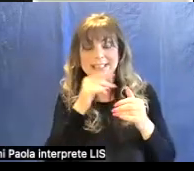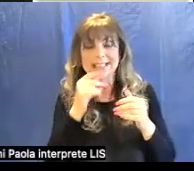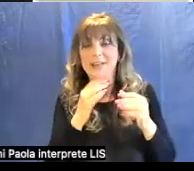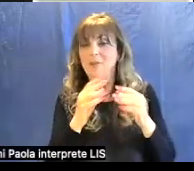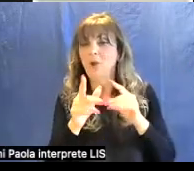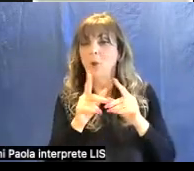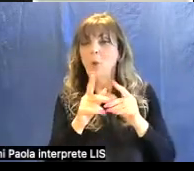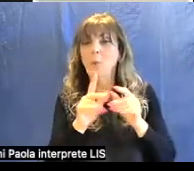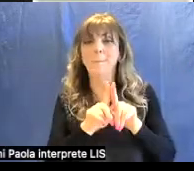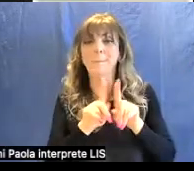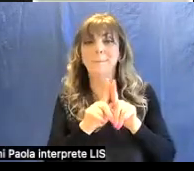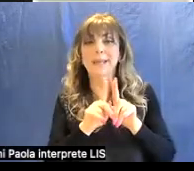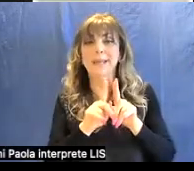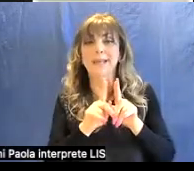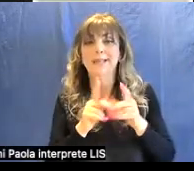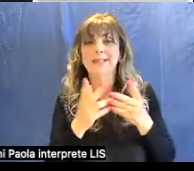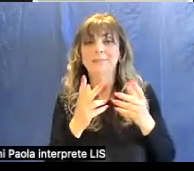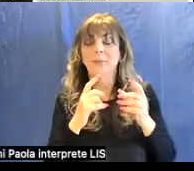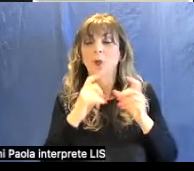dimensioni quella